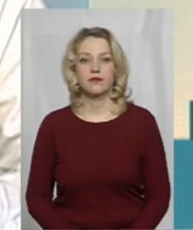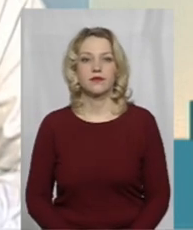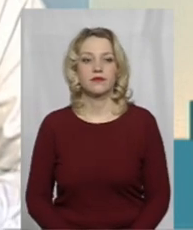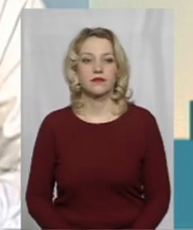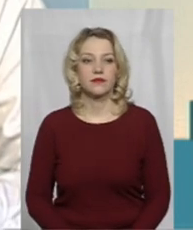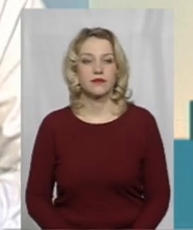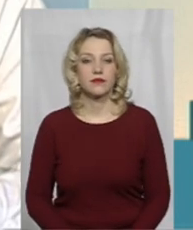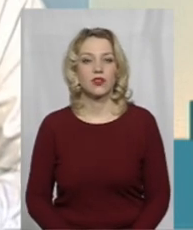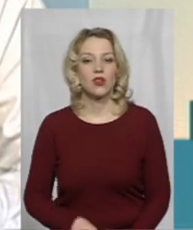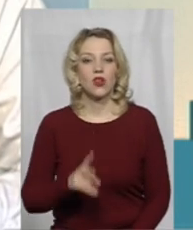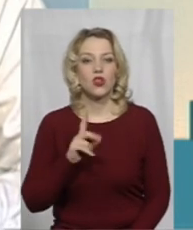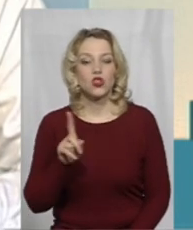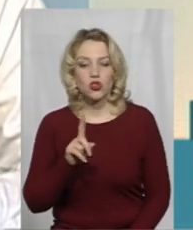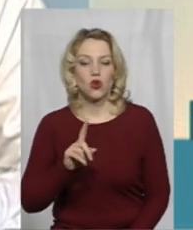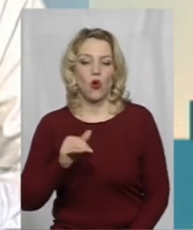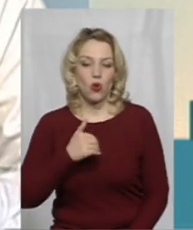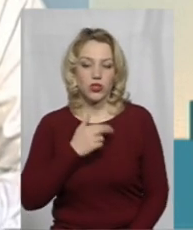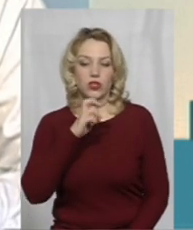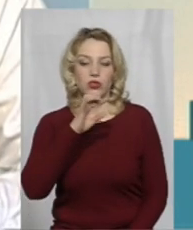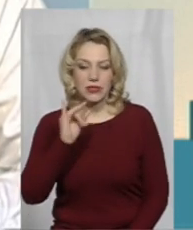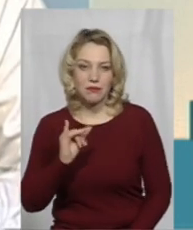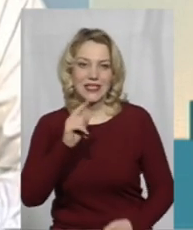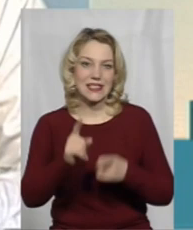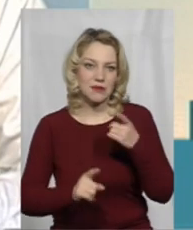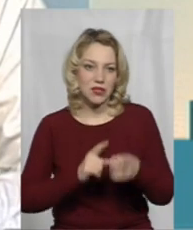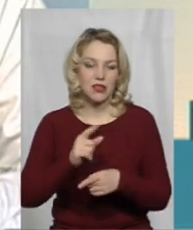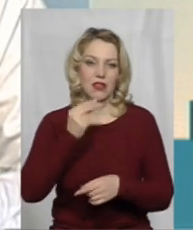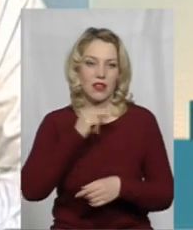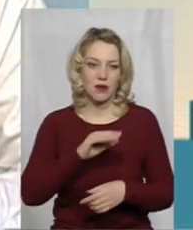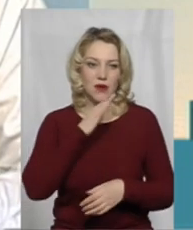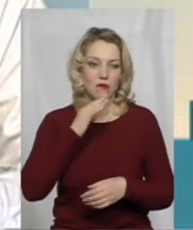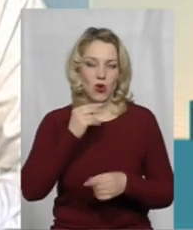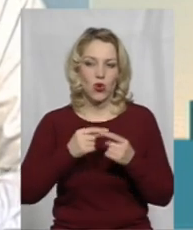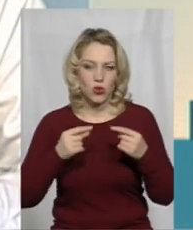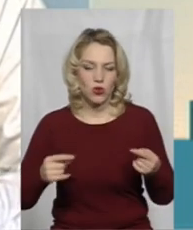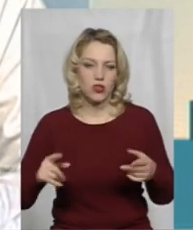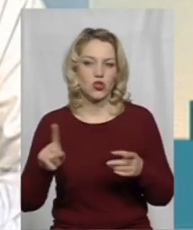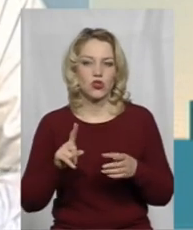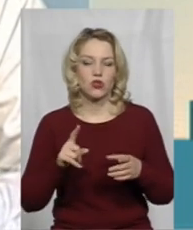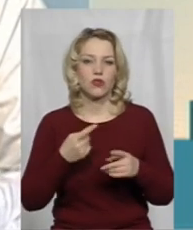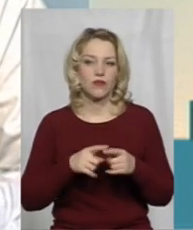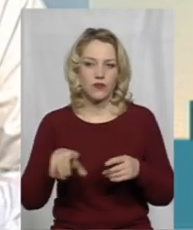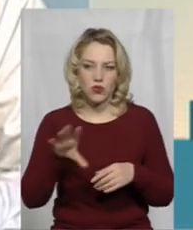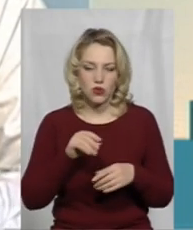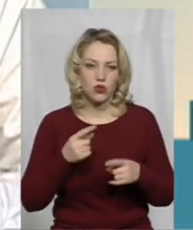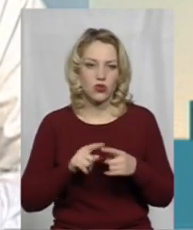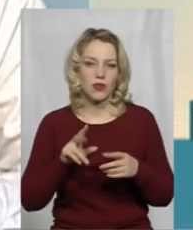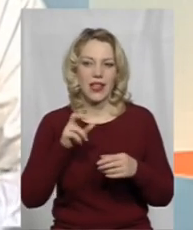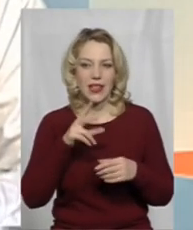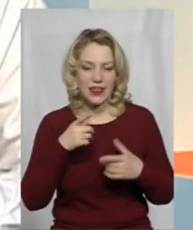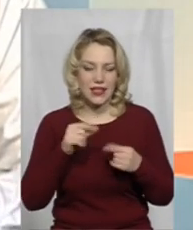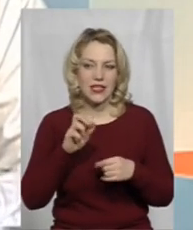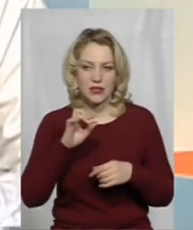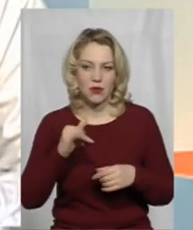що хотілося би змінити на краще. От багато продуктів, багато того всього, що десь би